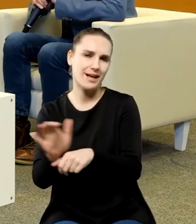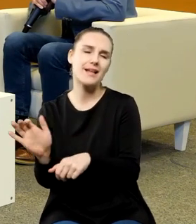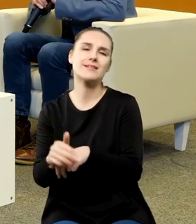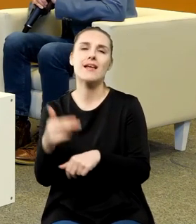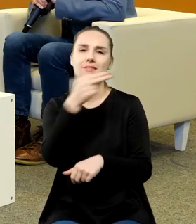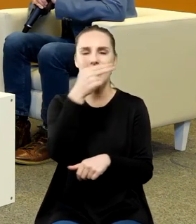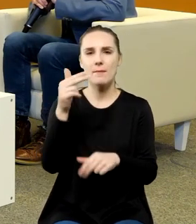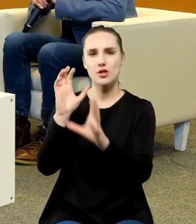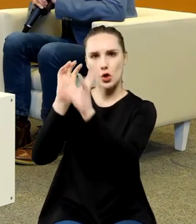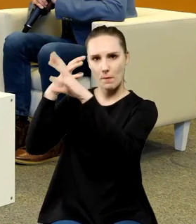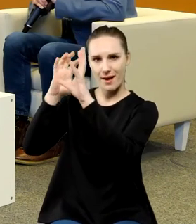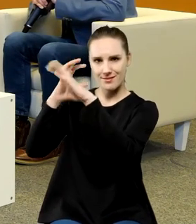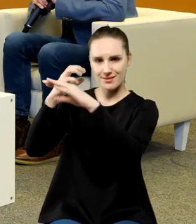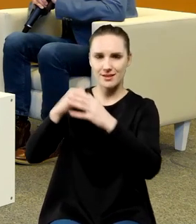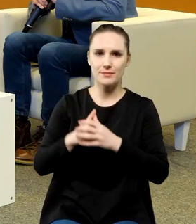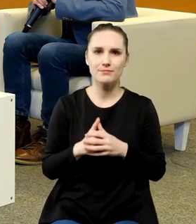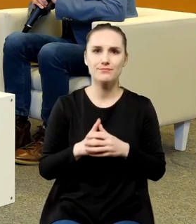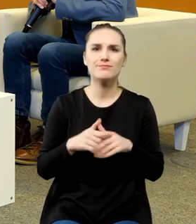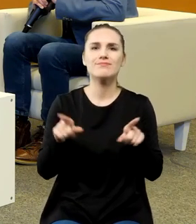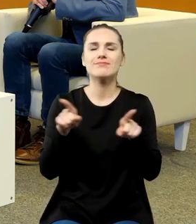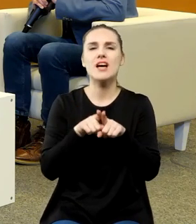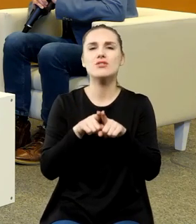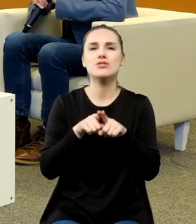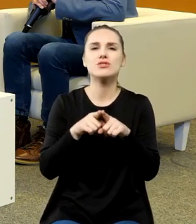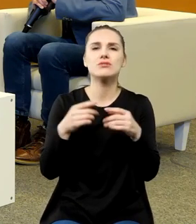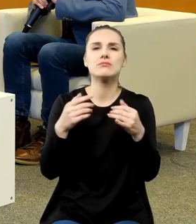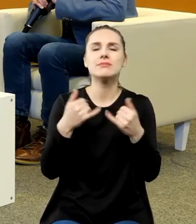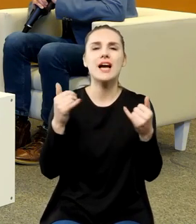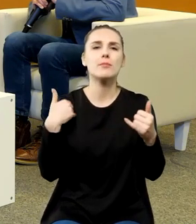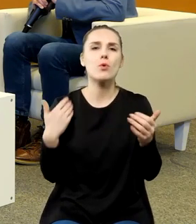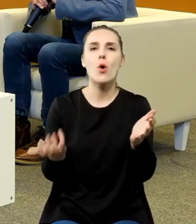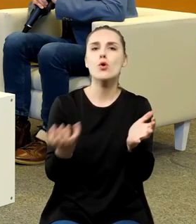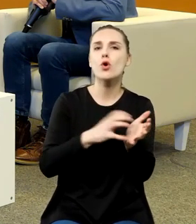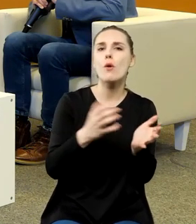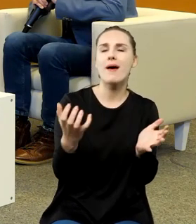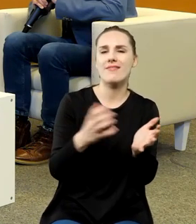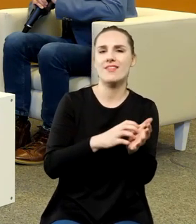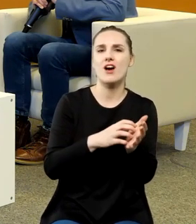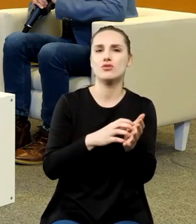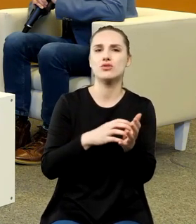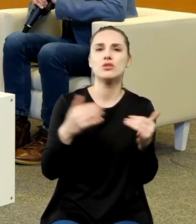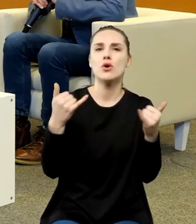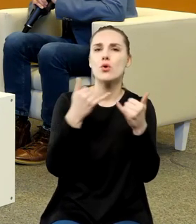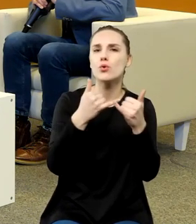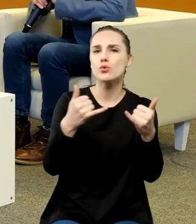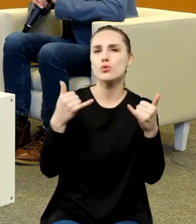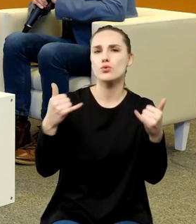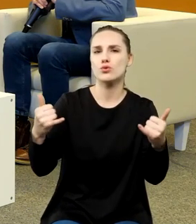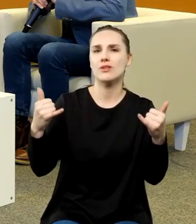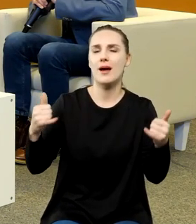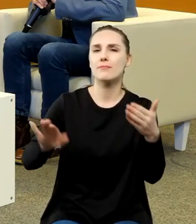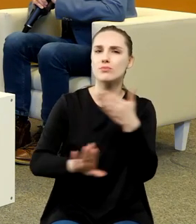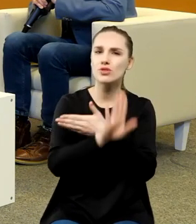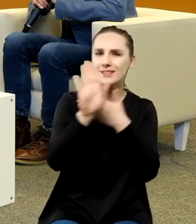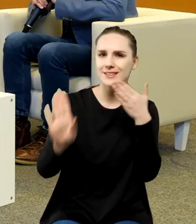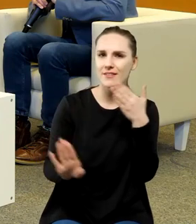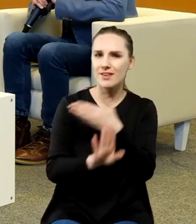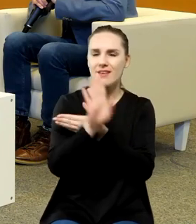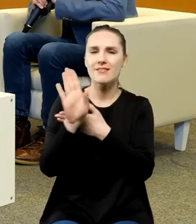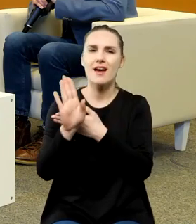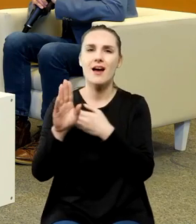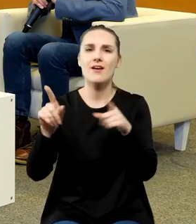Kopernika tego w jaki sposób też komentowane są różne przedstawienia właśnie te